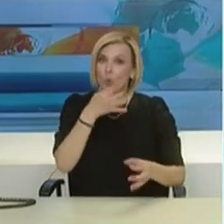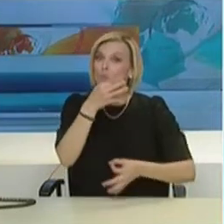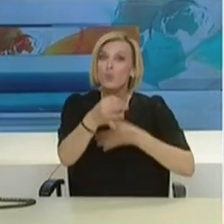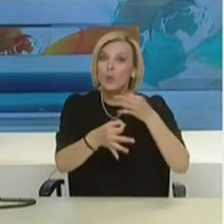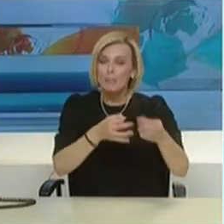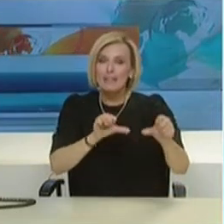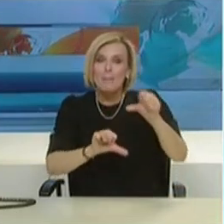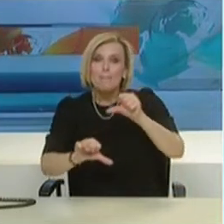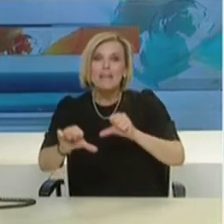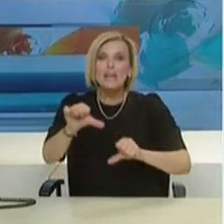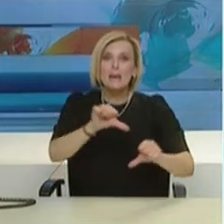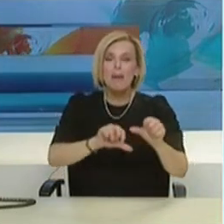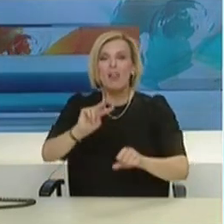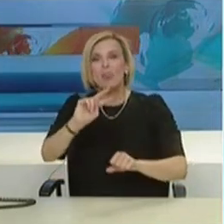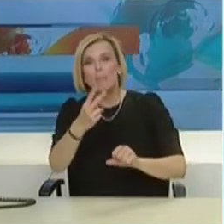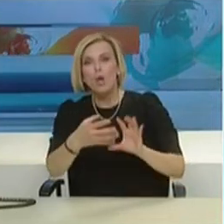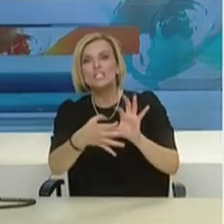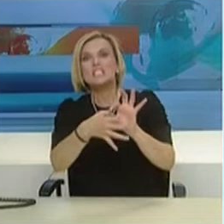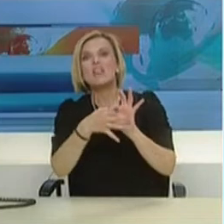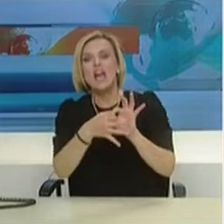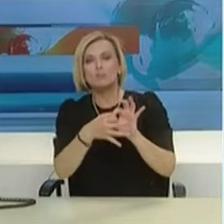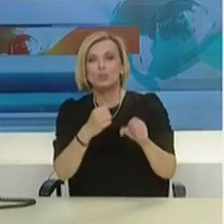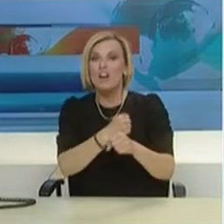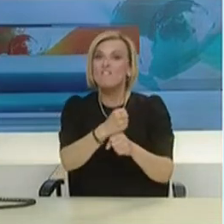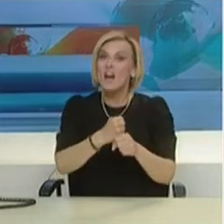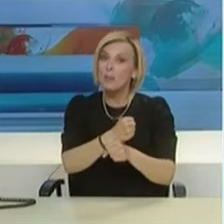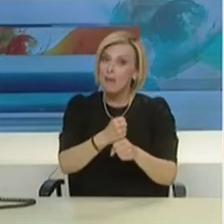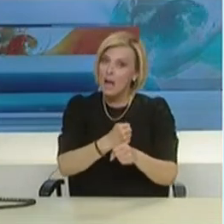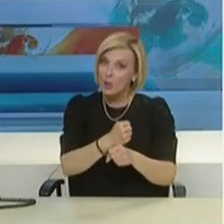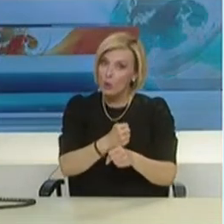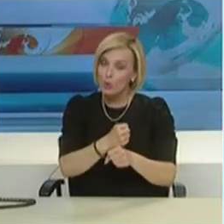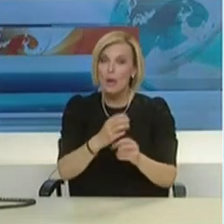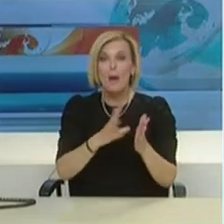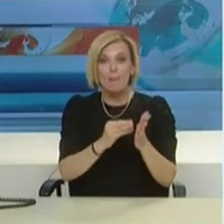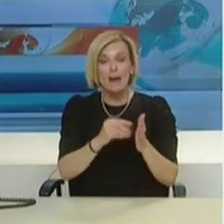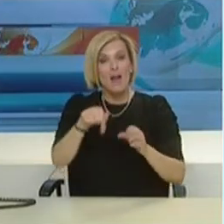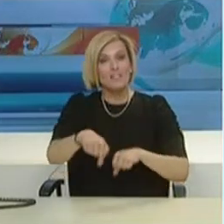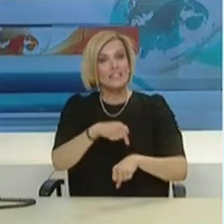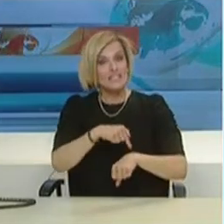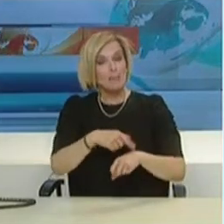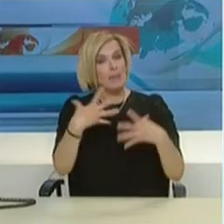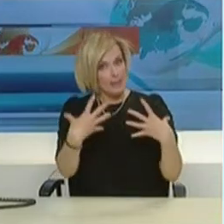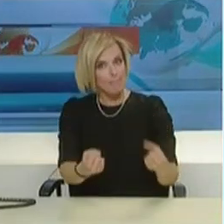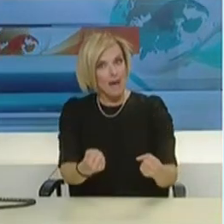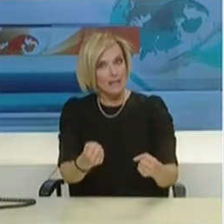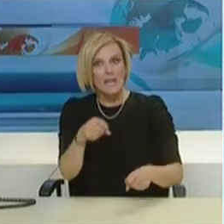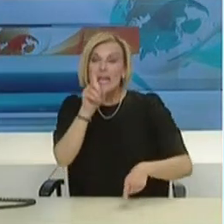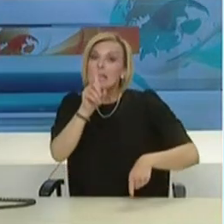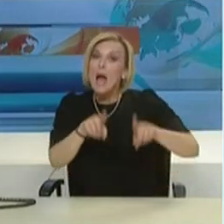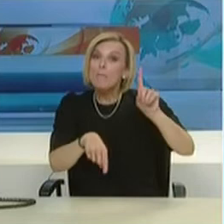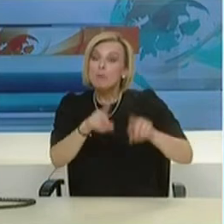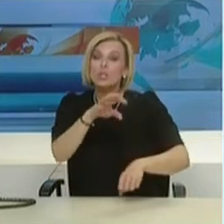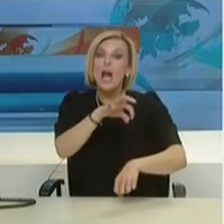δίνετε, έχετε κάποιον ασθενή, ο οποίος είναι πρότυπο γιατί έχει πάει πάρα πολύ καλά και πέντει μες αυτό. τον κύριο Χαρδαλιά,